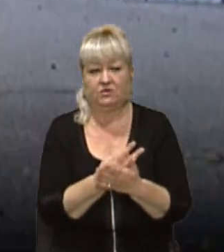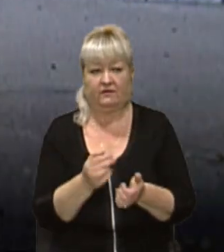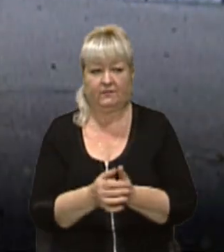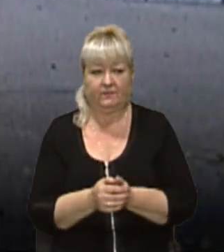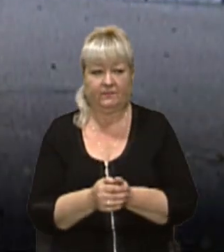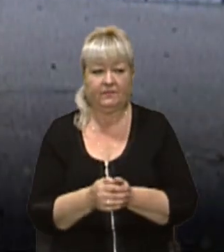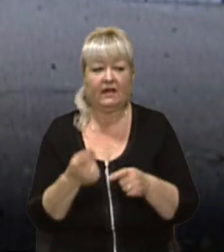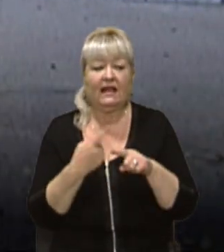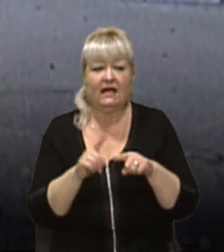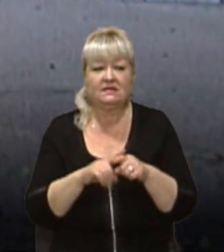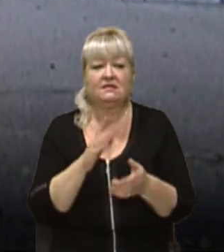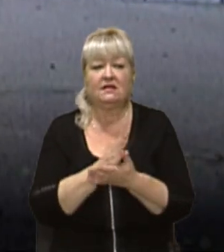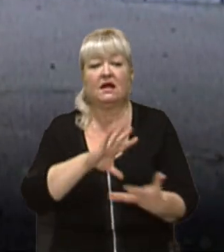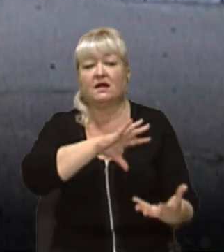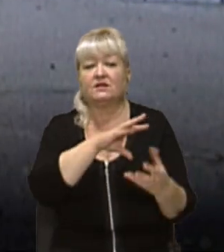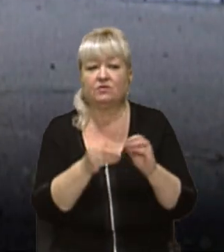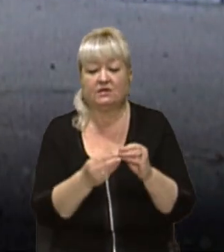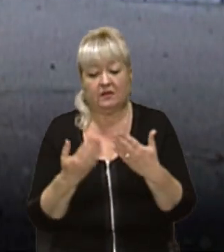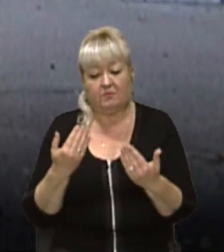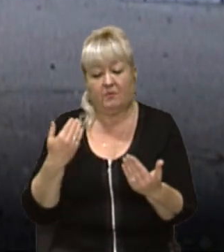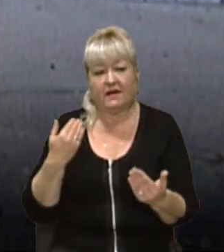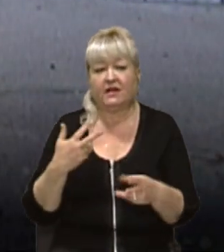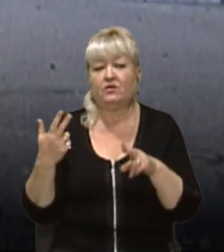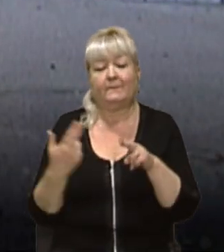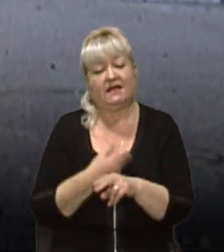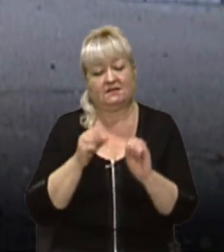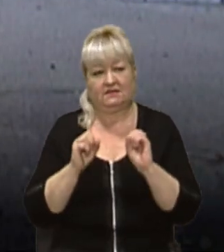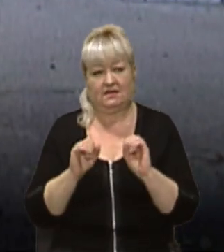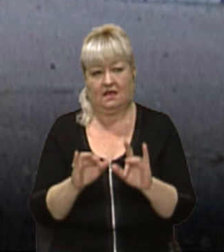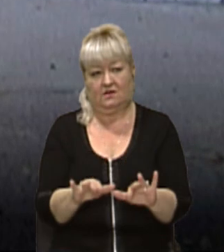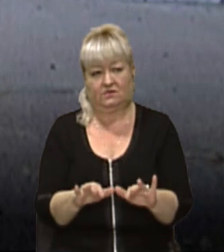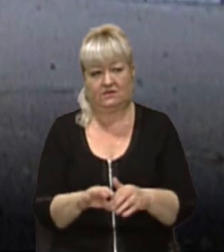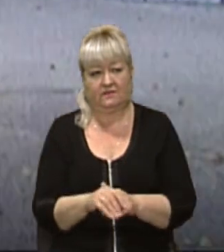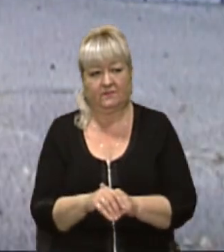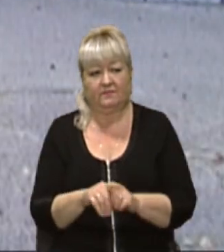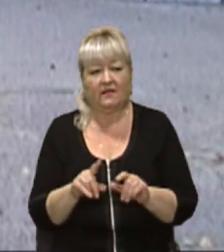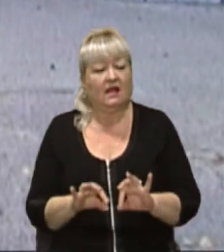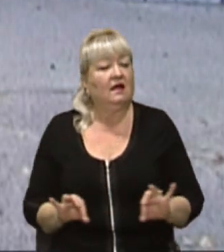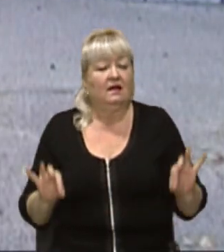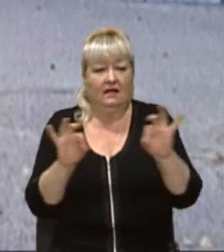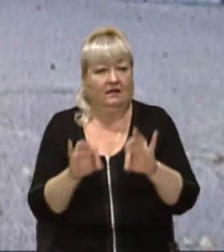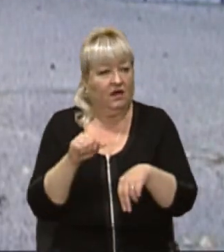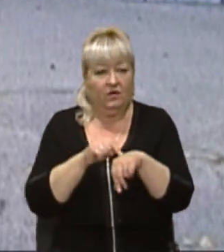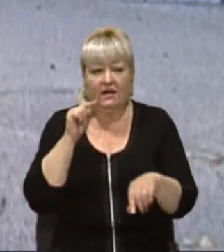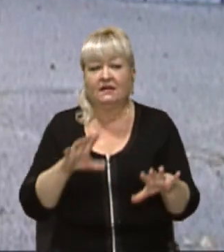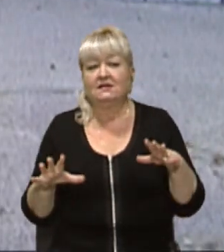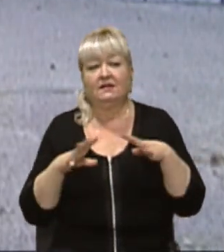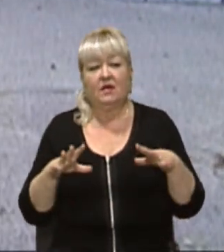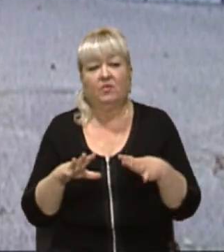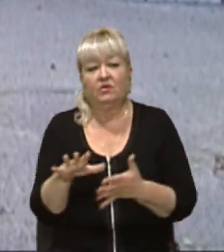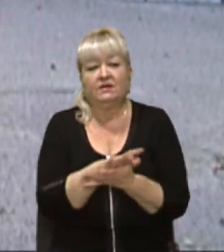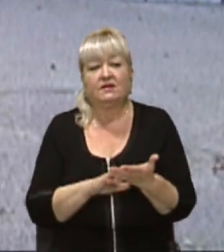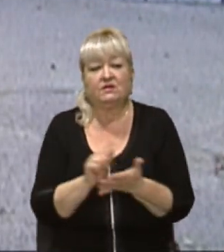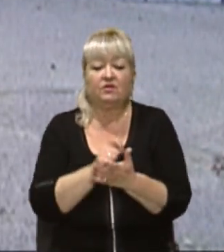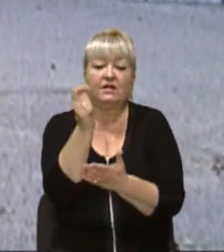є результат попередньої бездіяльності. Оскільки ніякої реакції не було на руйнування